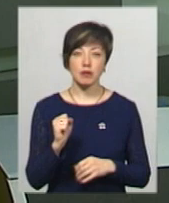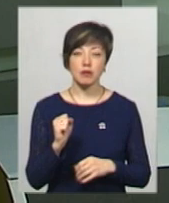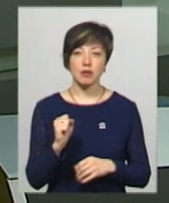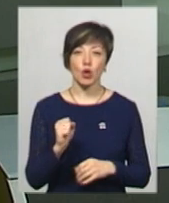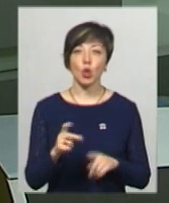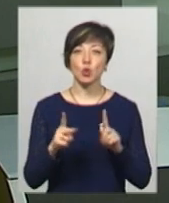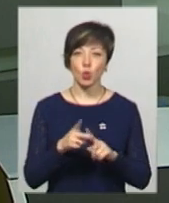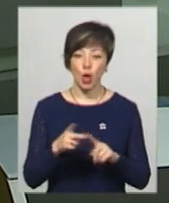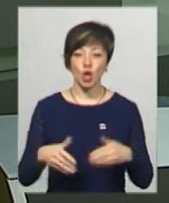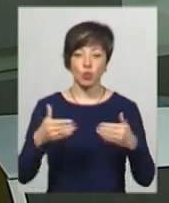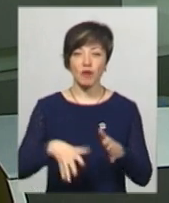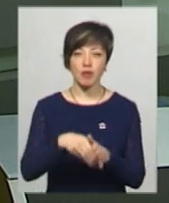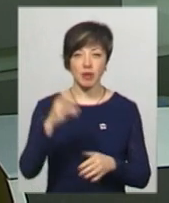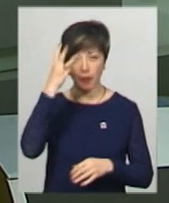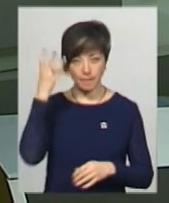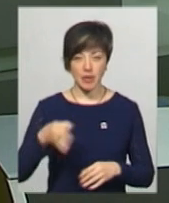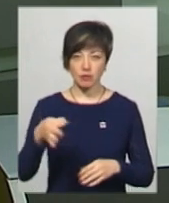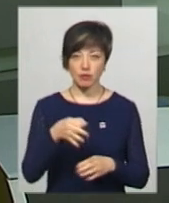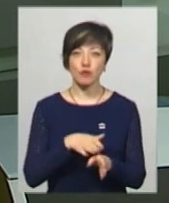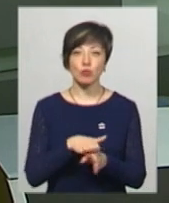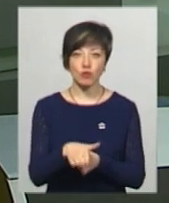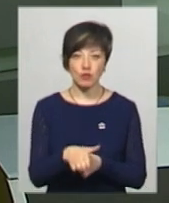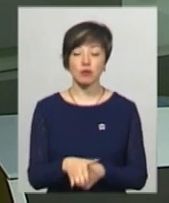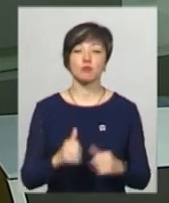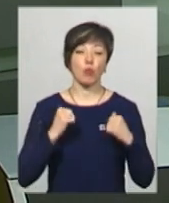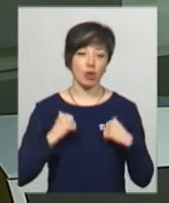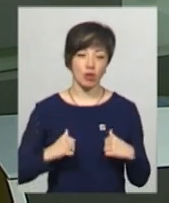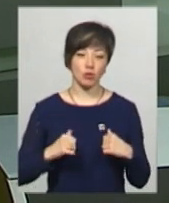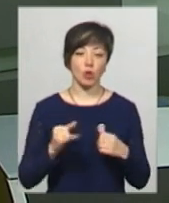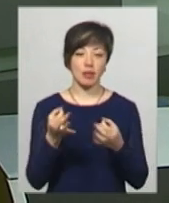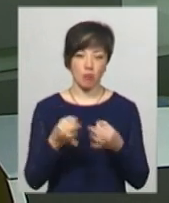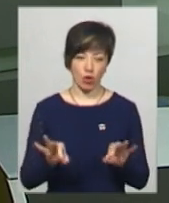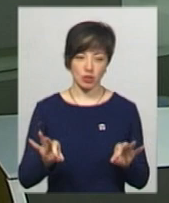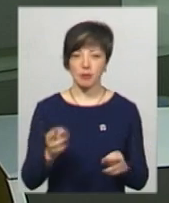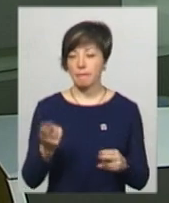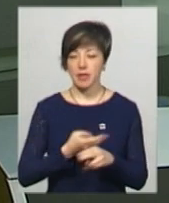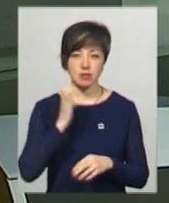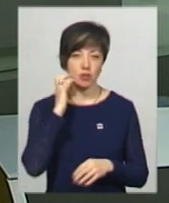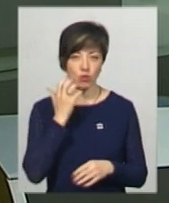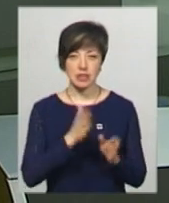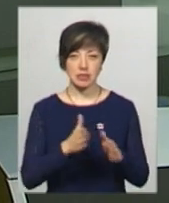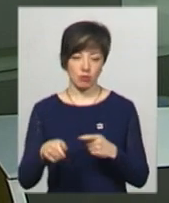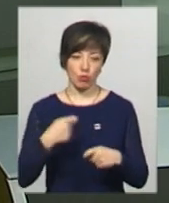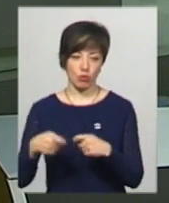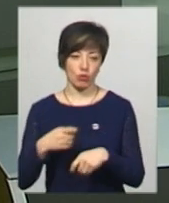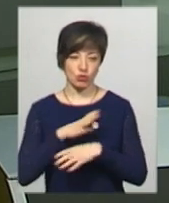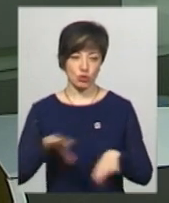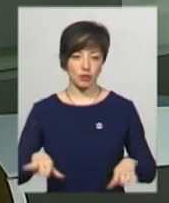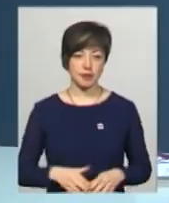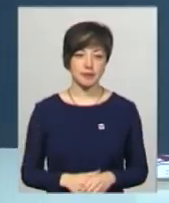другий тур виборів на Хмельниччині відбувся відносно спокійно та демократично, без серйозних та системних порушень.